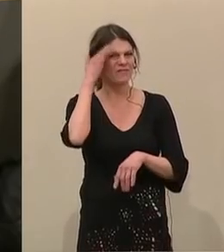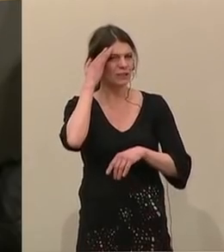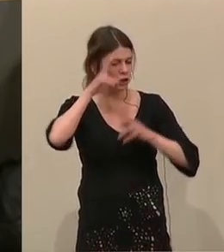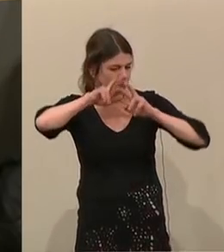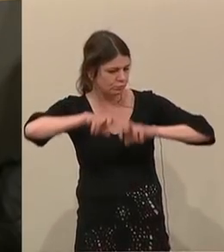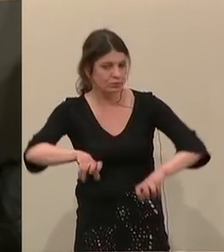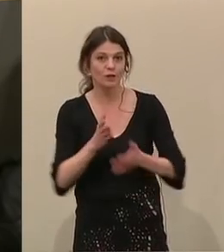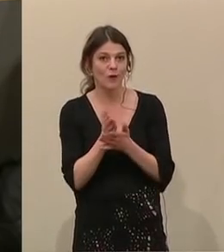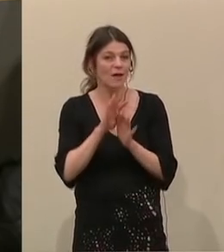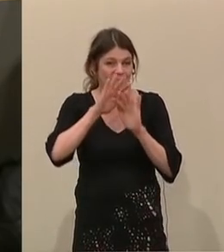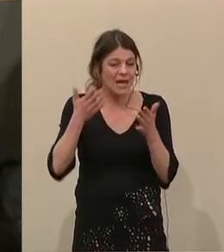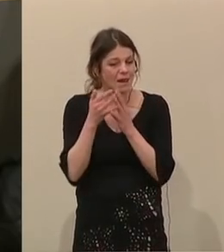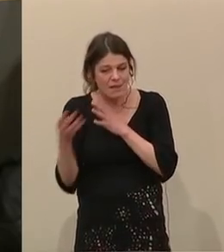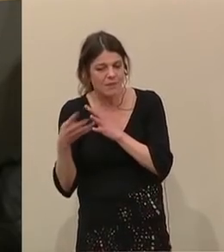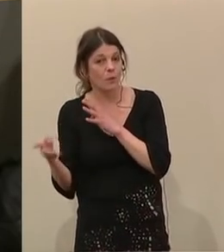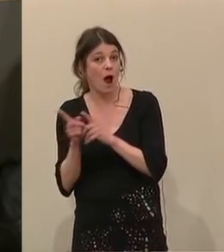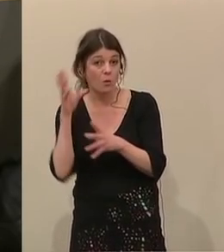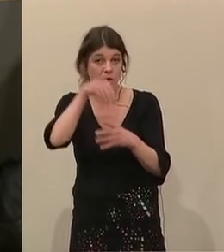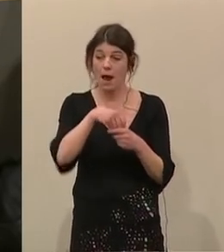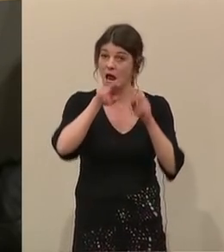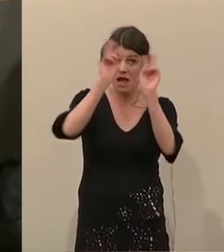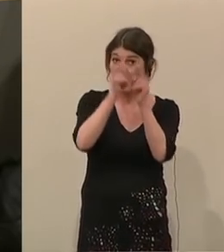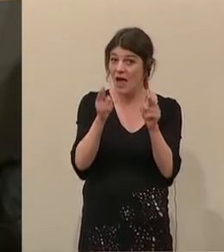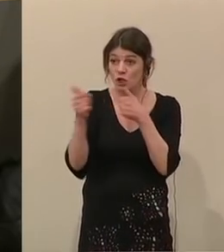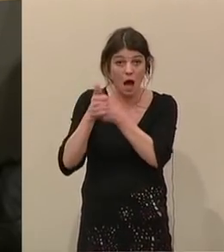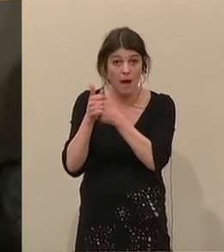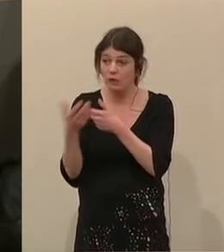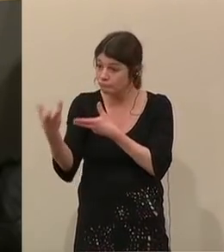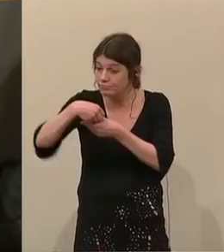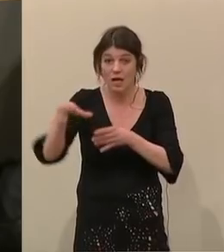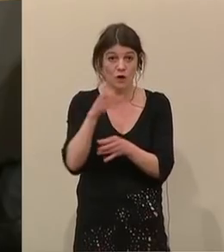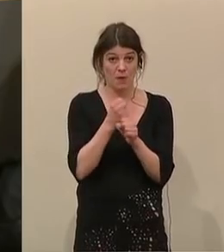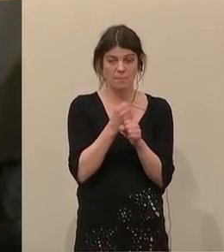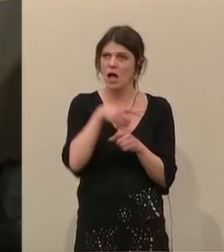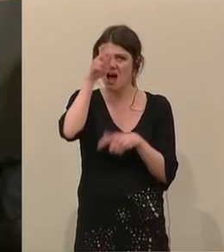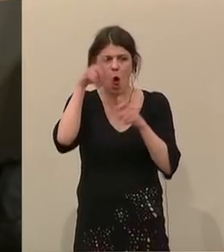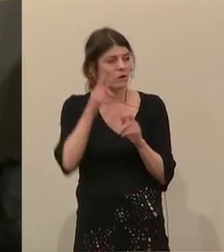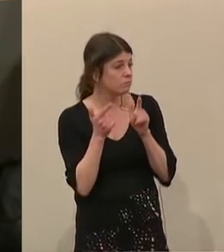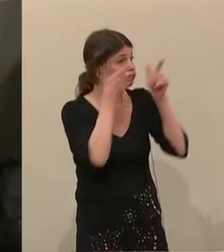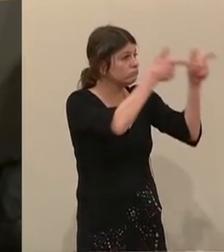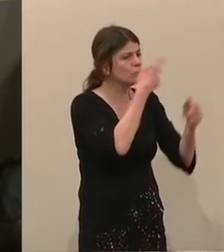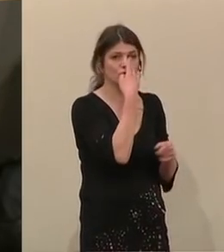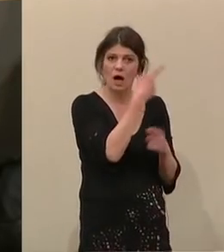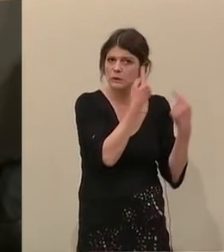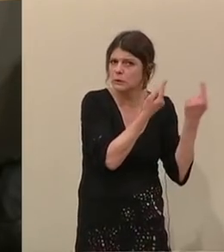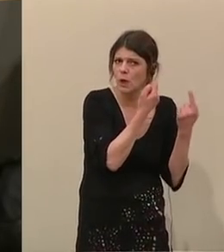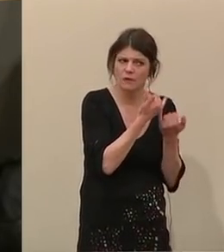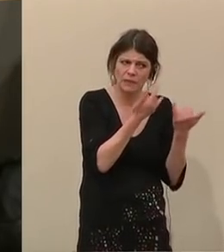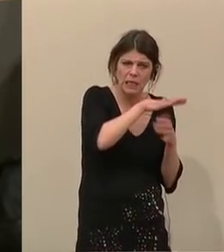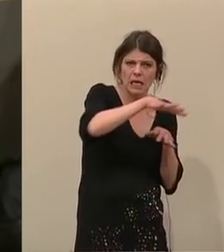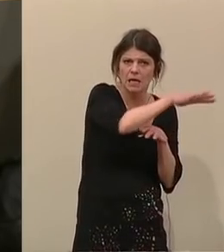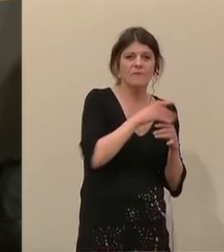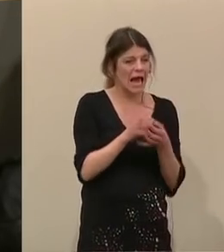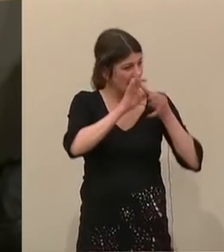vielen, vielen Quellen. Da arbeiten internationale Partner mit. Da sind Leute vor Ort, die sich die Situation anschauen, die eine ganz